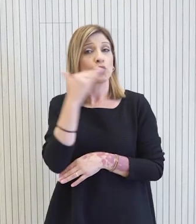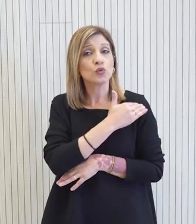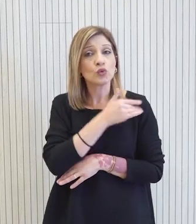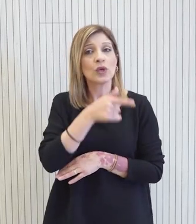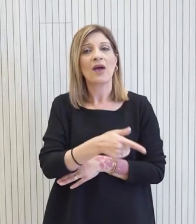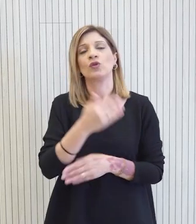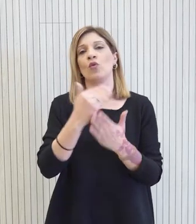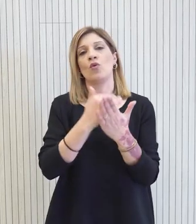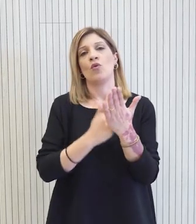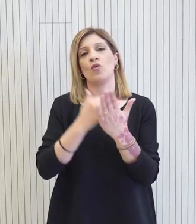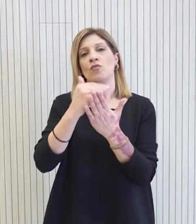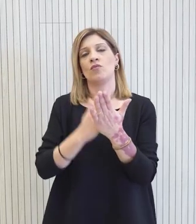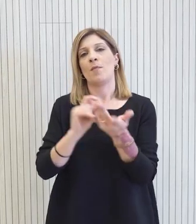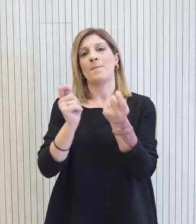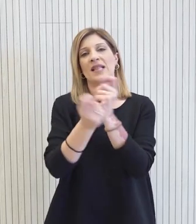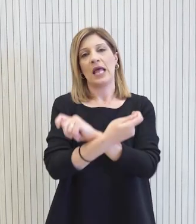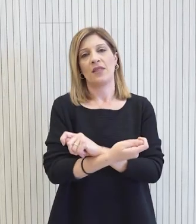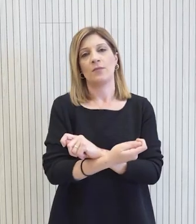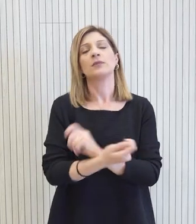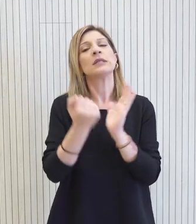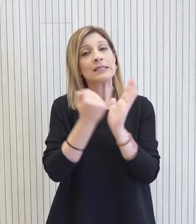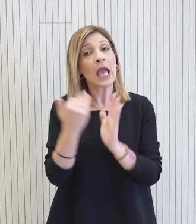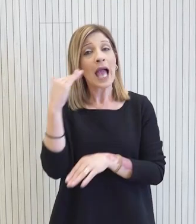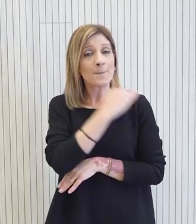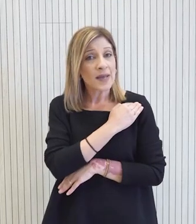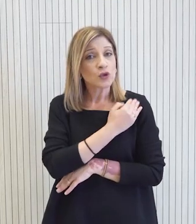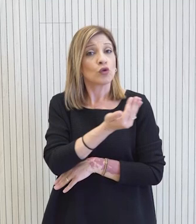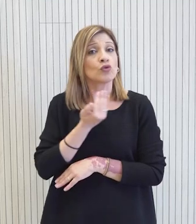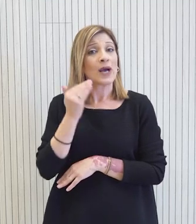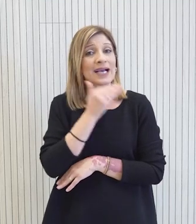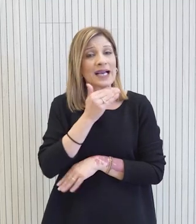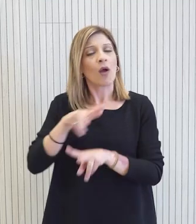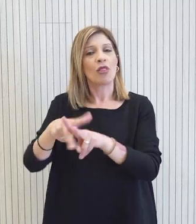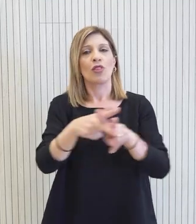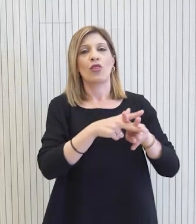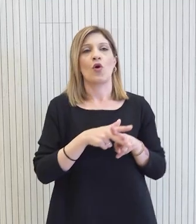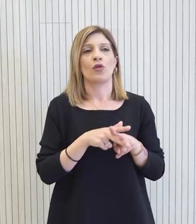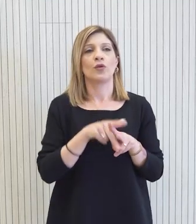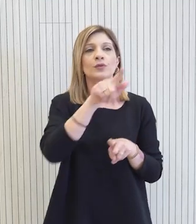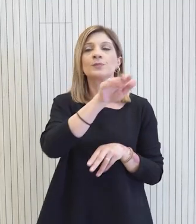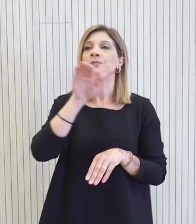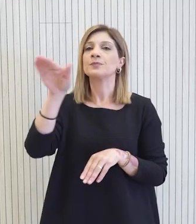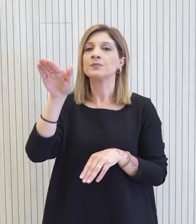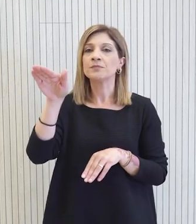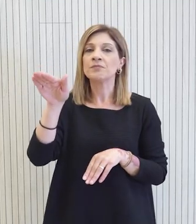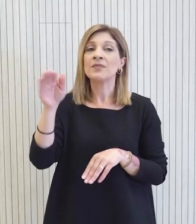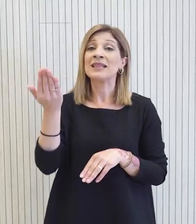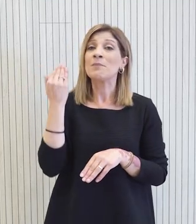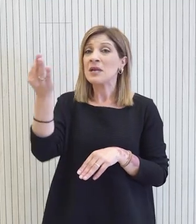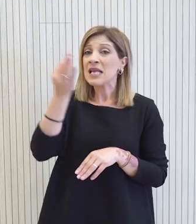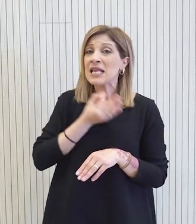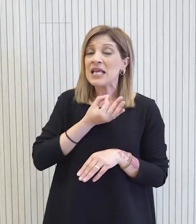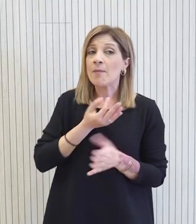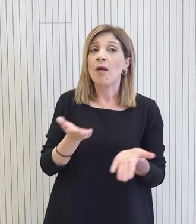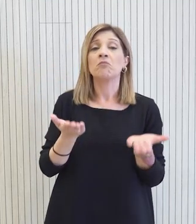την υλοποίηση, την εφαρμογή της μεταρρύθμισης για να μπορούν να ληφθούν εγκαίρως εκείνες οι ορθοτικές ενέργειες. Και δεν αναφέρει ότι